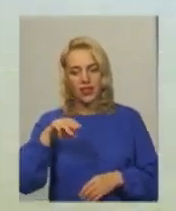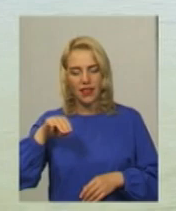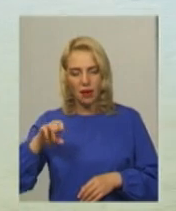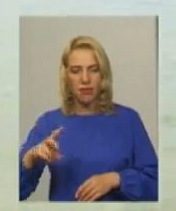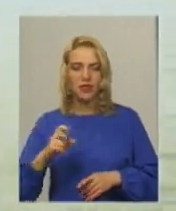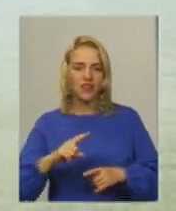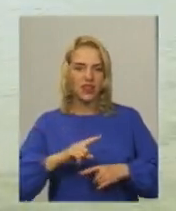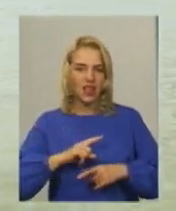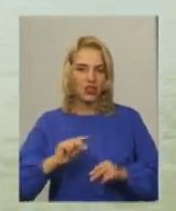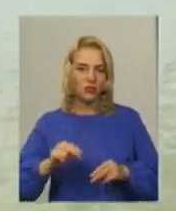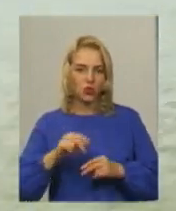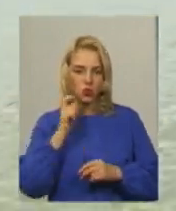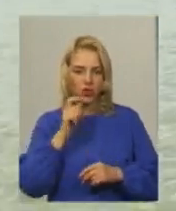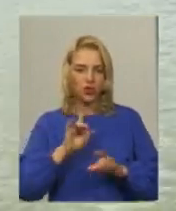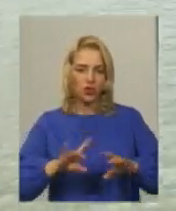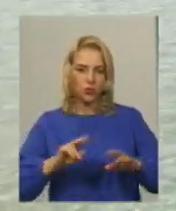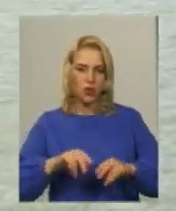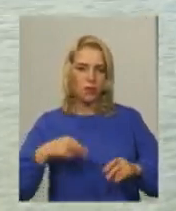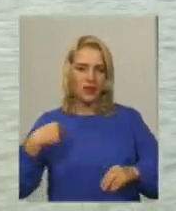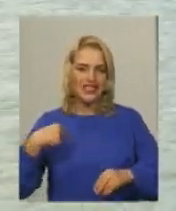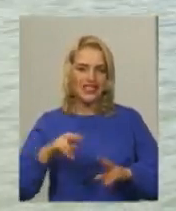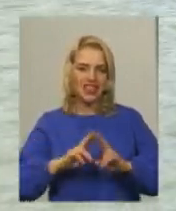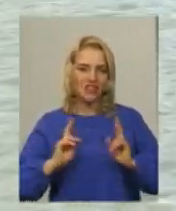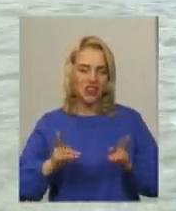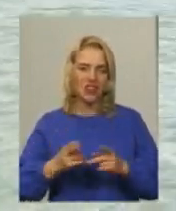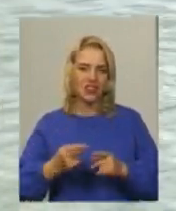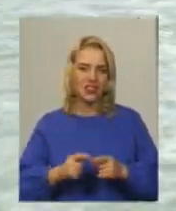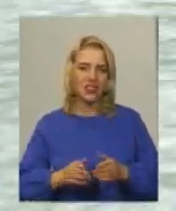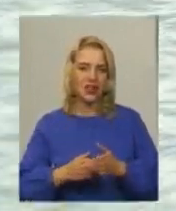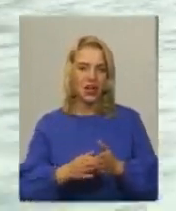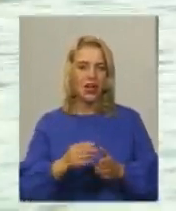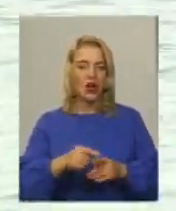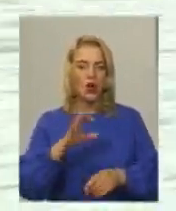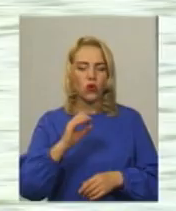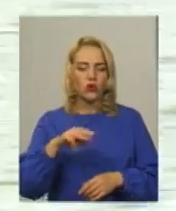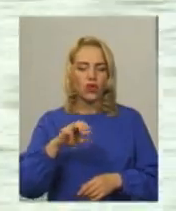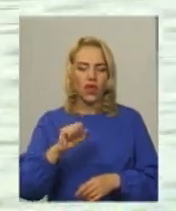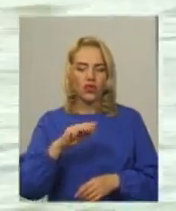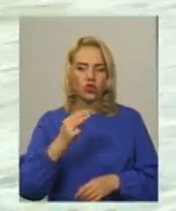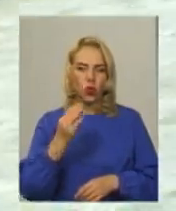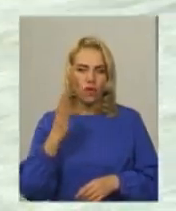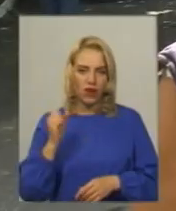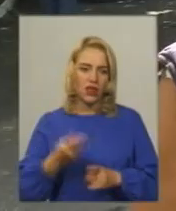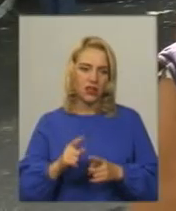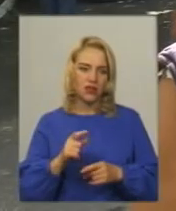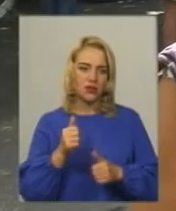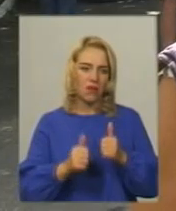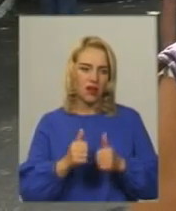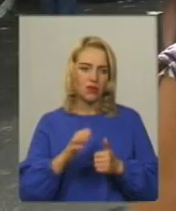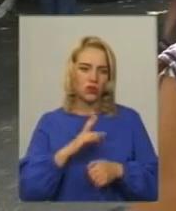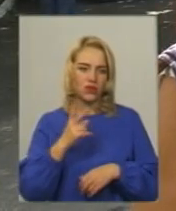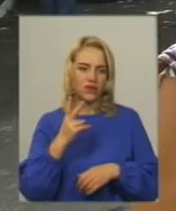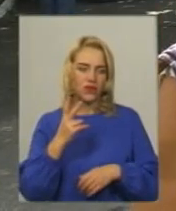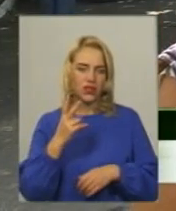України, розповідає віце-президент федерації водномоторного спорту України Світлана Асташова Змагання на південному бузі тривали два дні Тут у нас